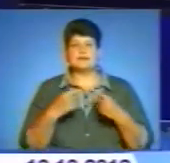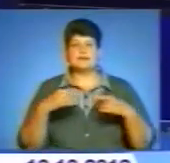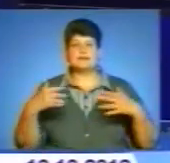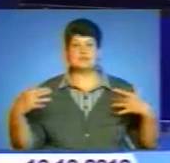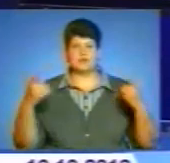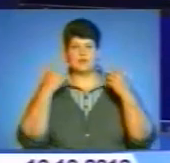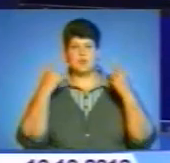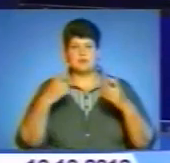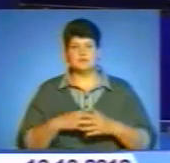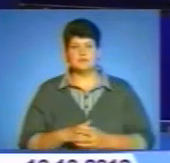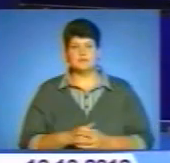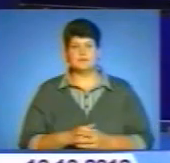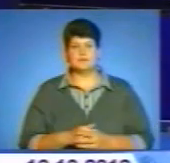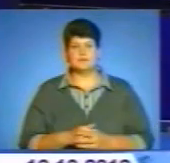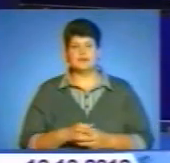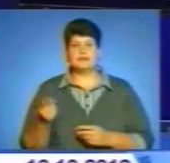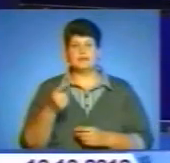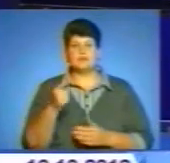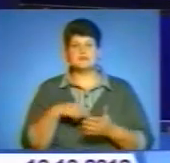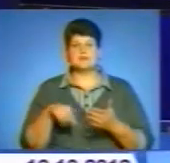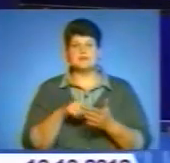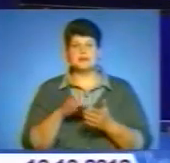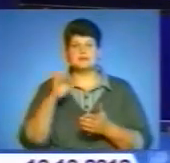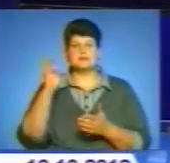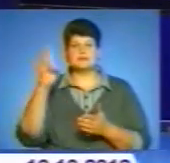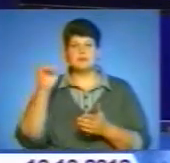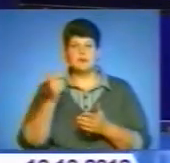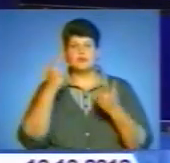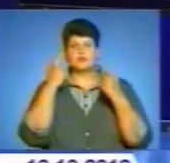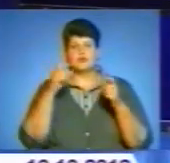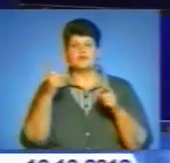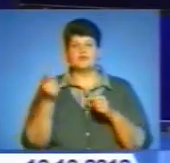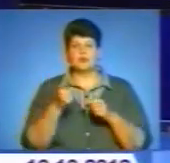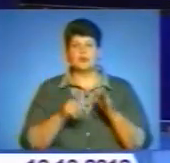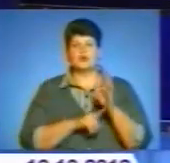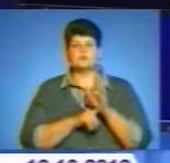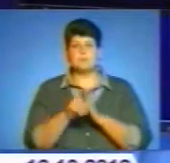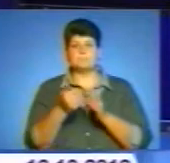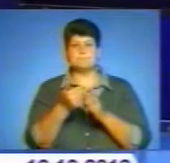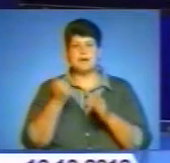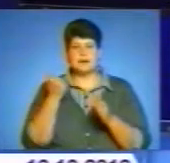вибору мати різну інформацію.